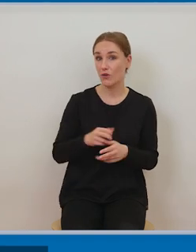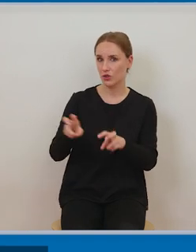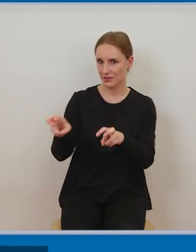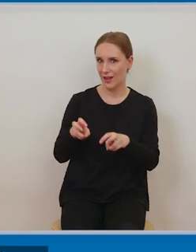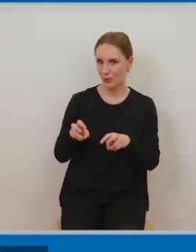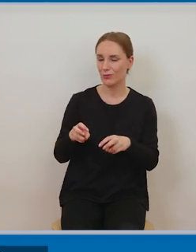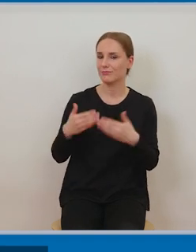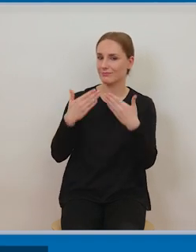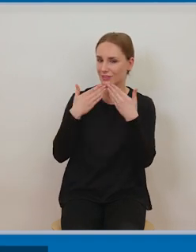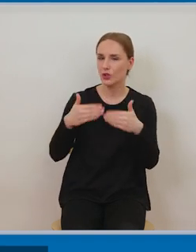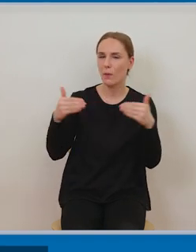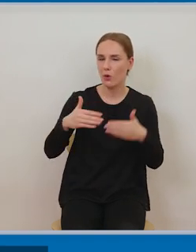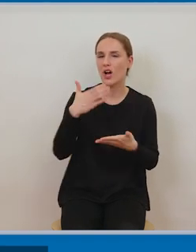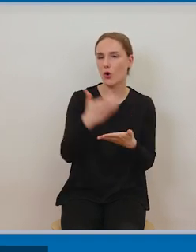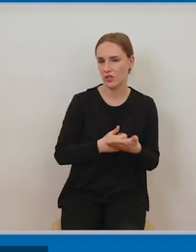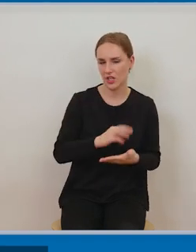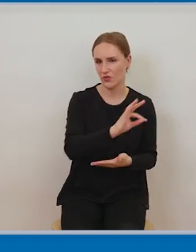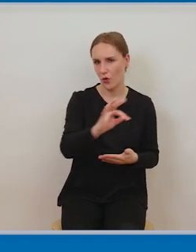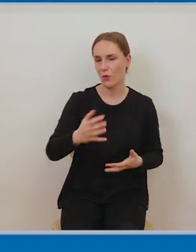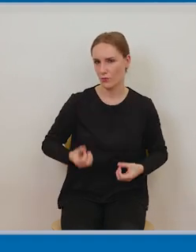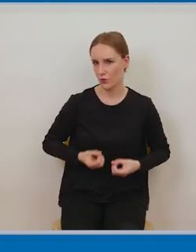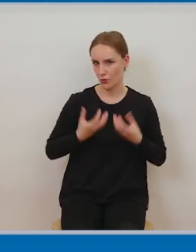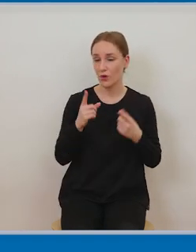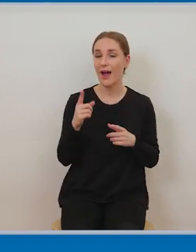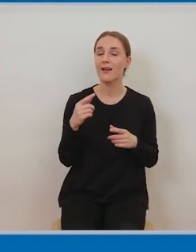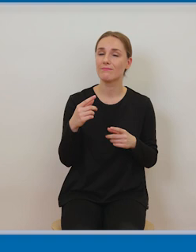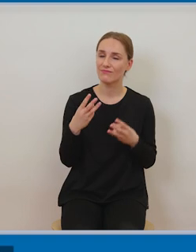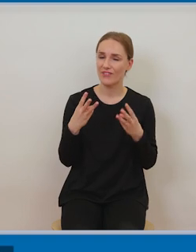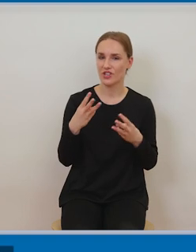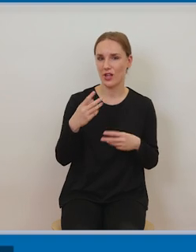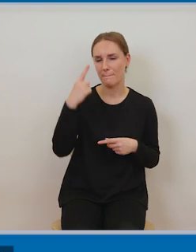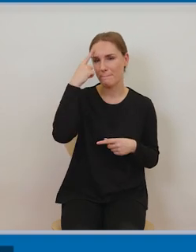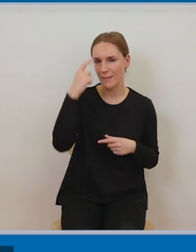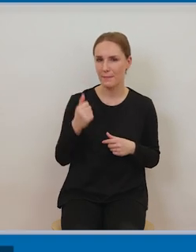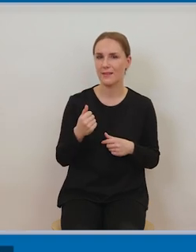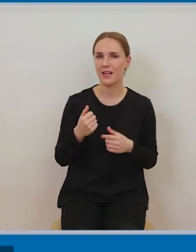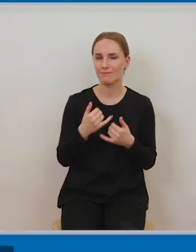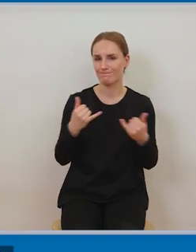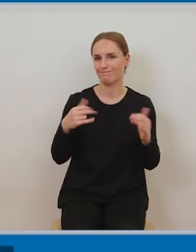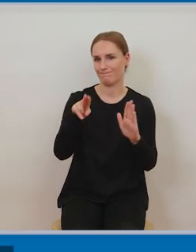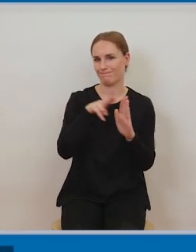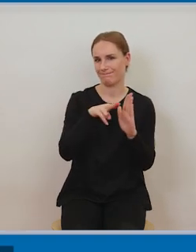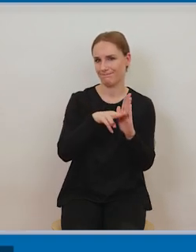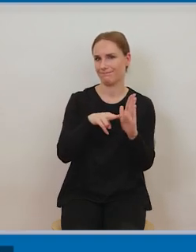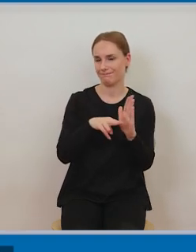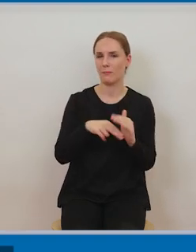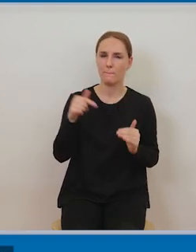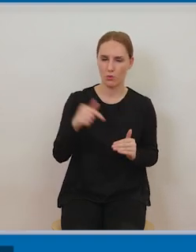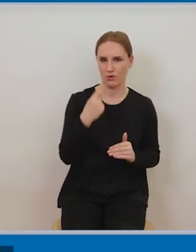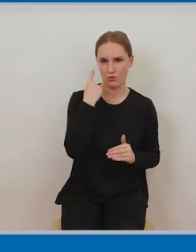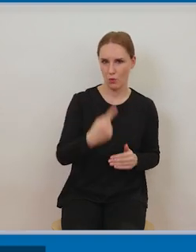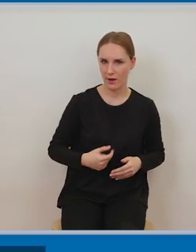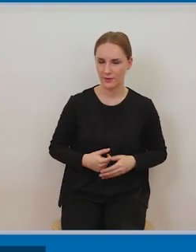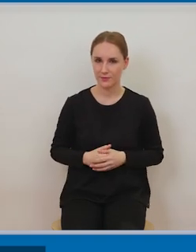było legalne żeby było zgodne z prawem my głównie mówiłyśmy o wykorzystywaniu utworów w ramach dozwolonego